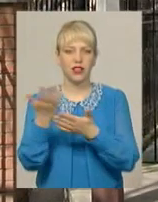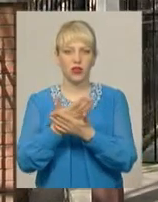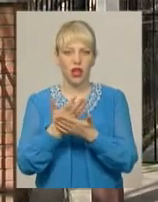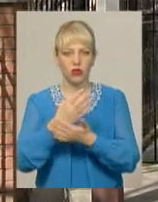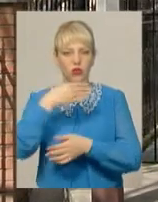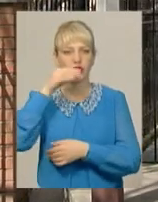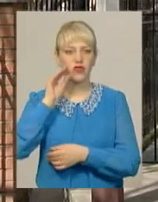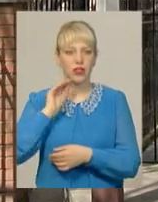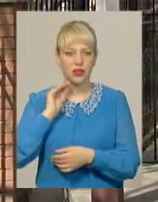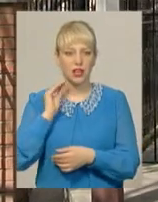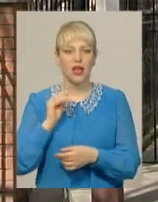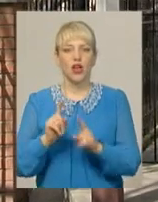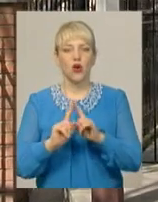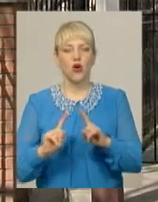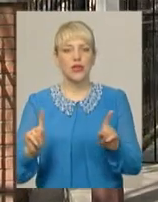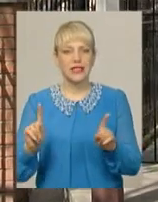Шевченка.